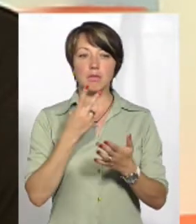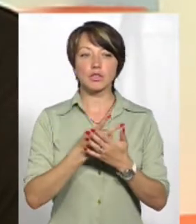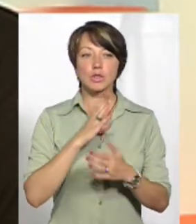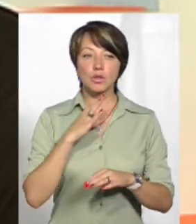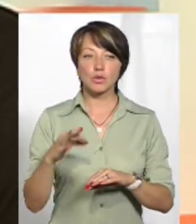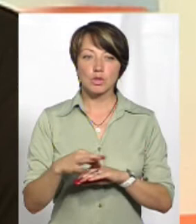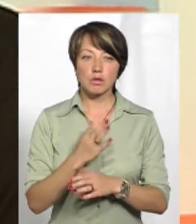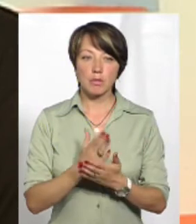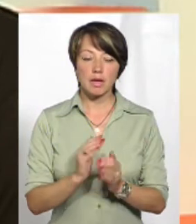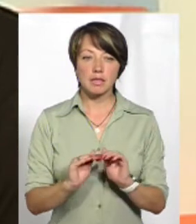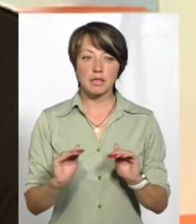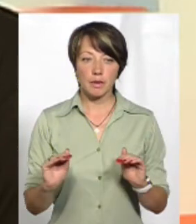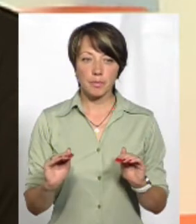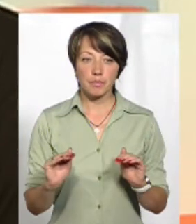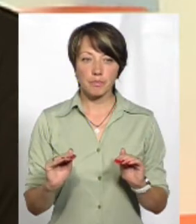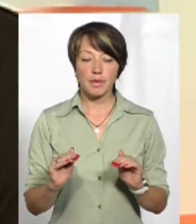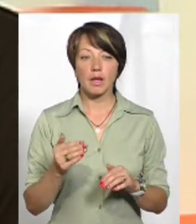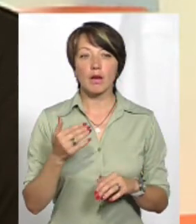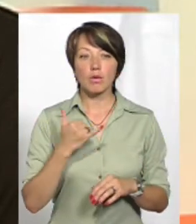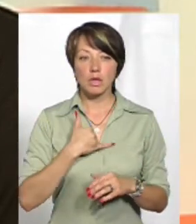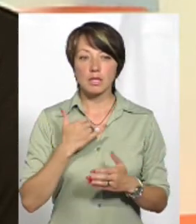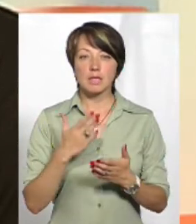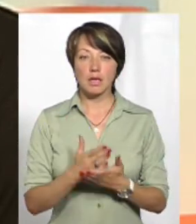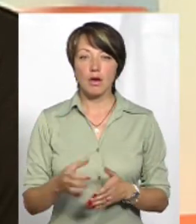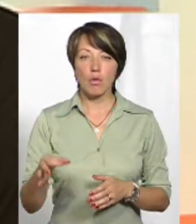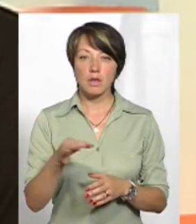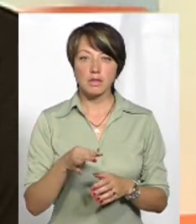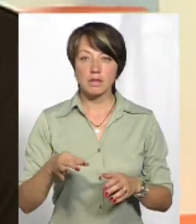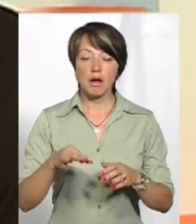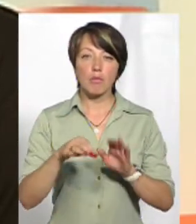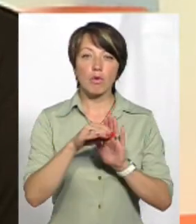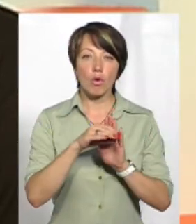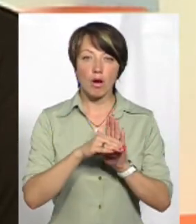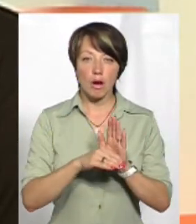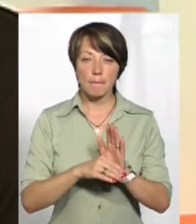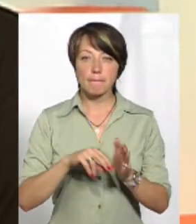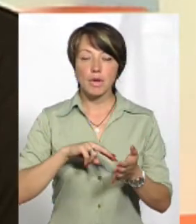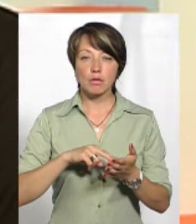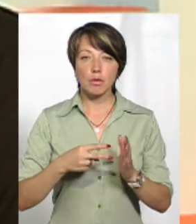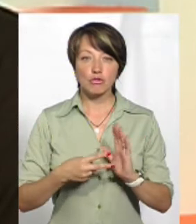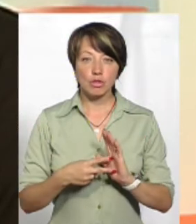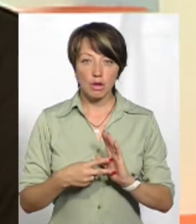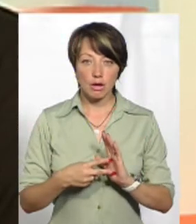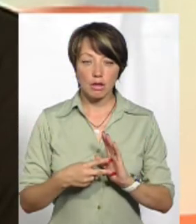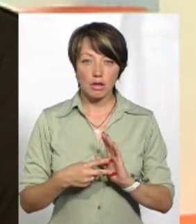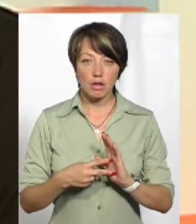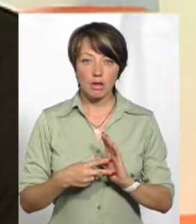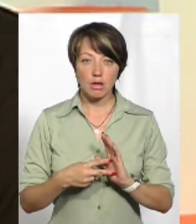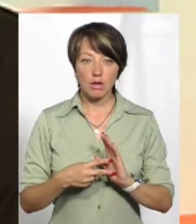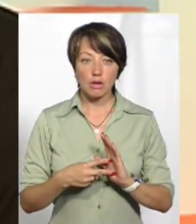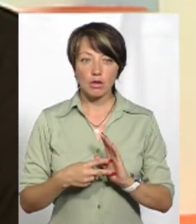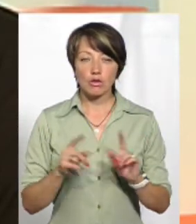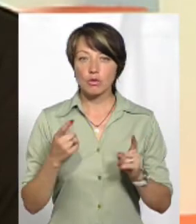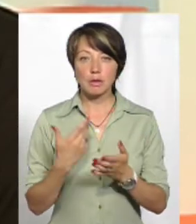дружину, яка має дітей, вже скажу, у нас є обласна комплексна програма, яка передбачає то, що не